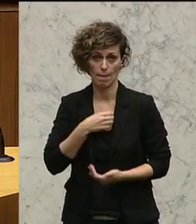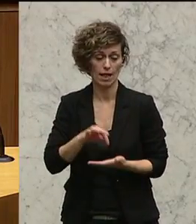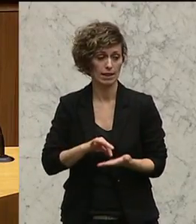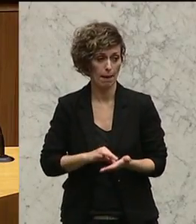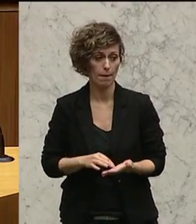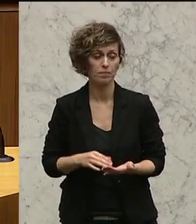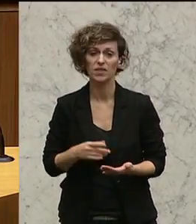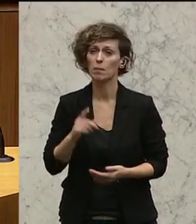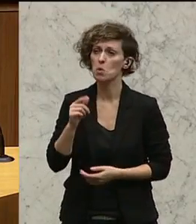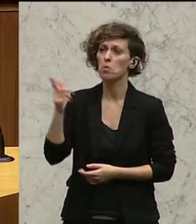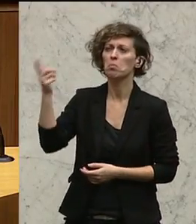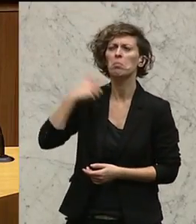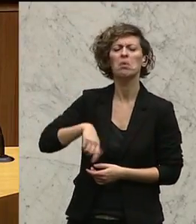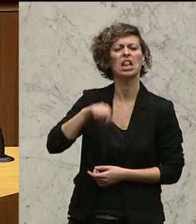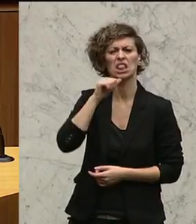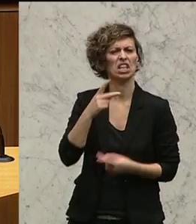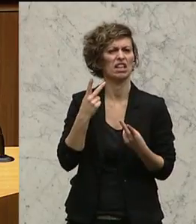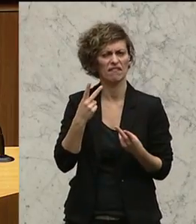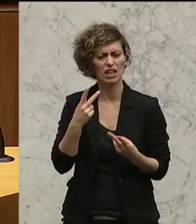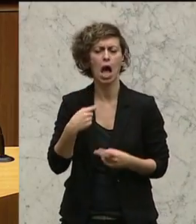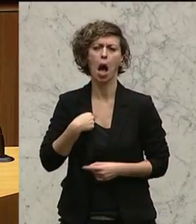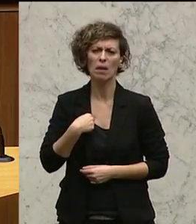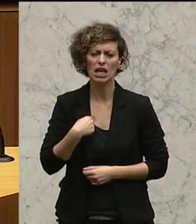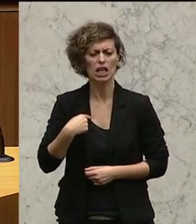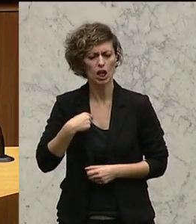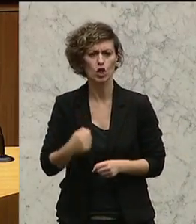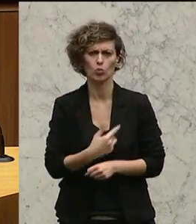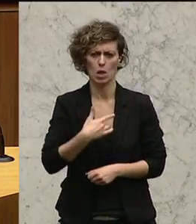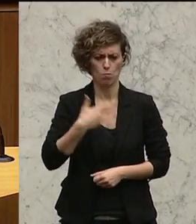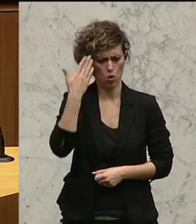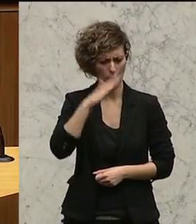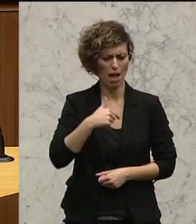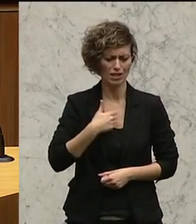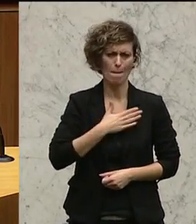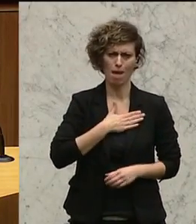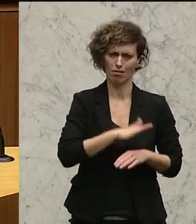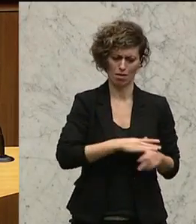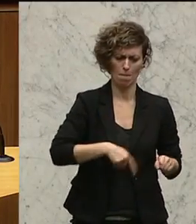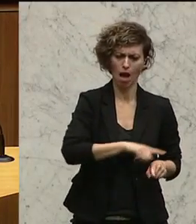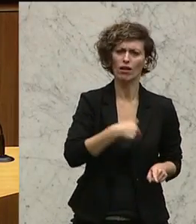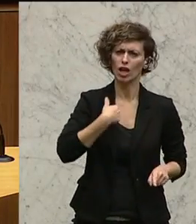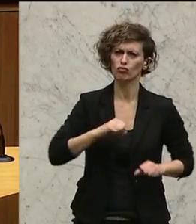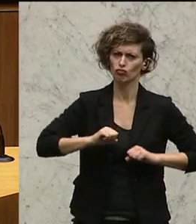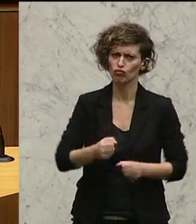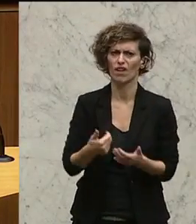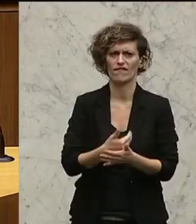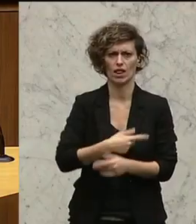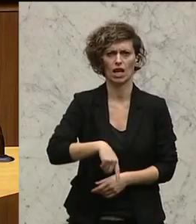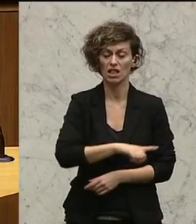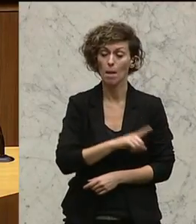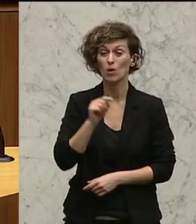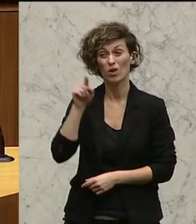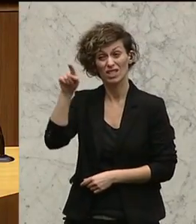Jetzt nehme ich mich nicht so wichtig, aber Herr Vizekanzler, ich vertrete als Bürgermeister meine Bürger meiner Gemeinde. Sie sollten